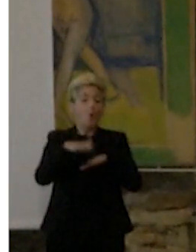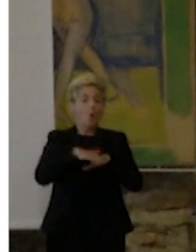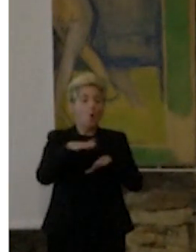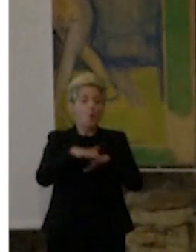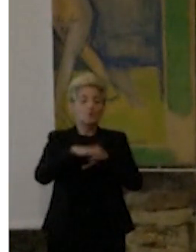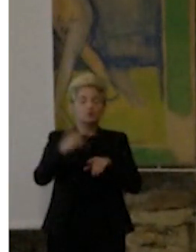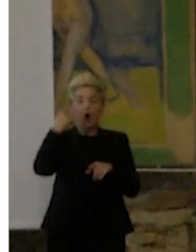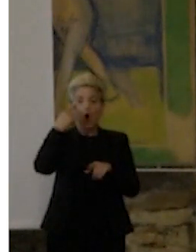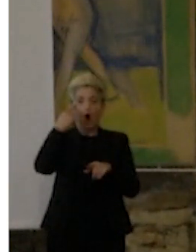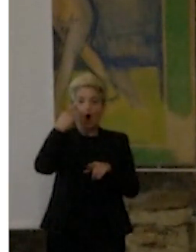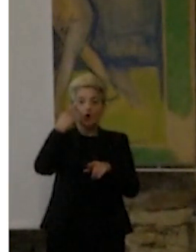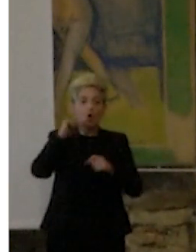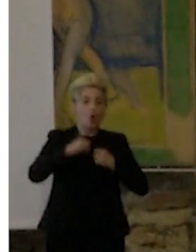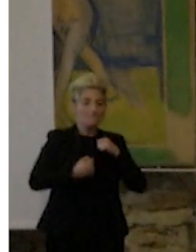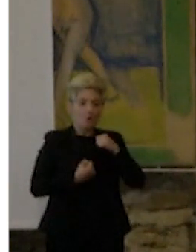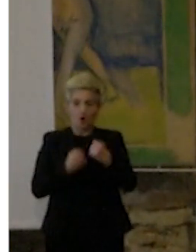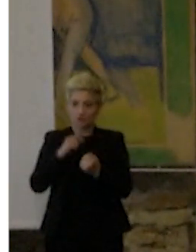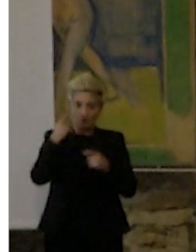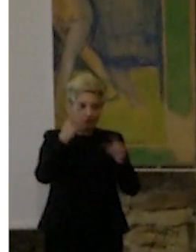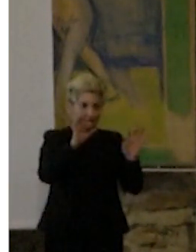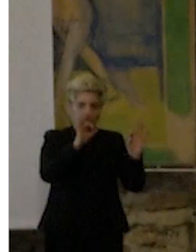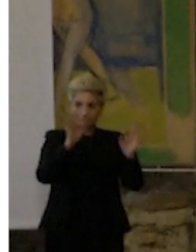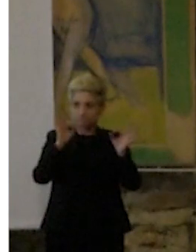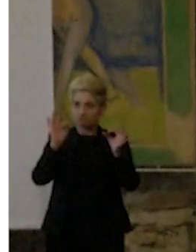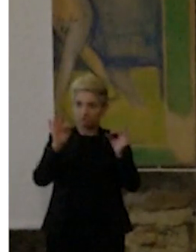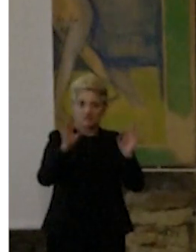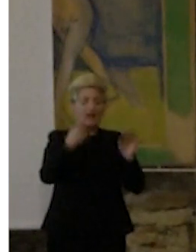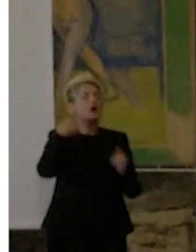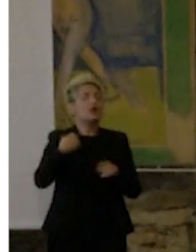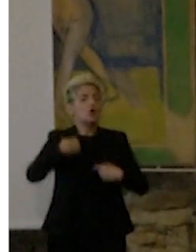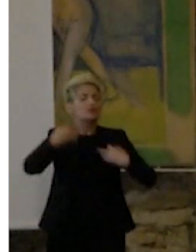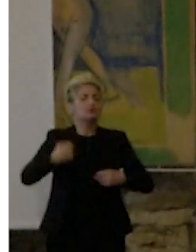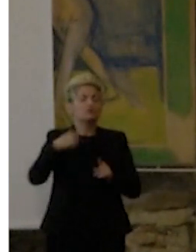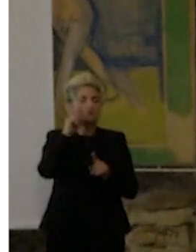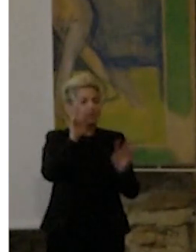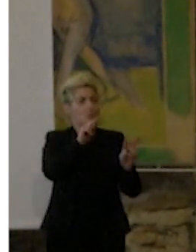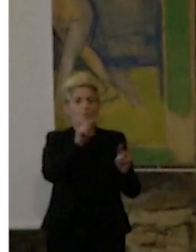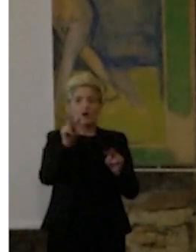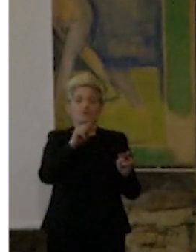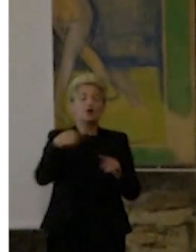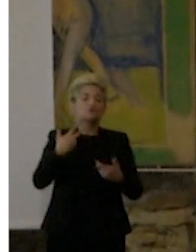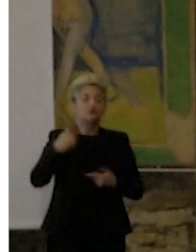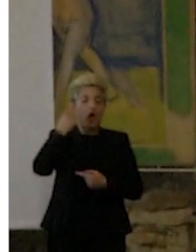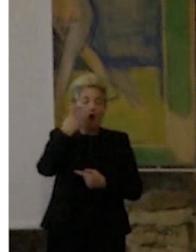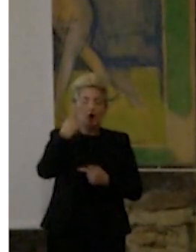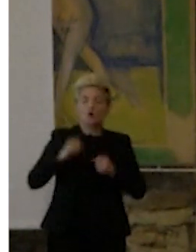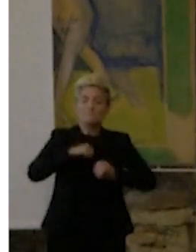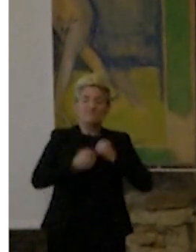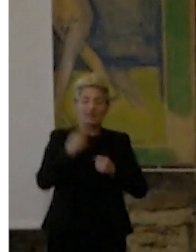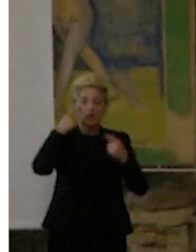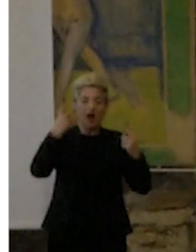dimensione oculomotoria. Quindi decido dove guardare. Ci sono dei movimenti automatici che fanno sì che io